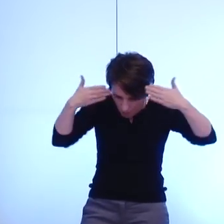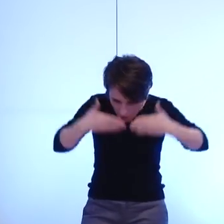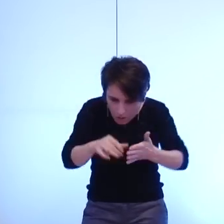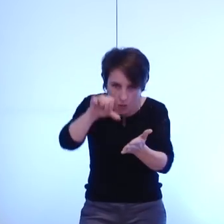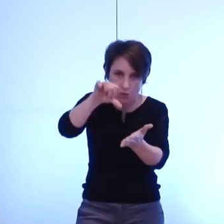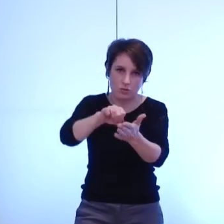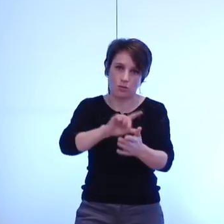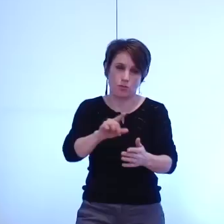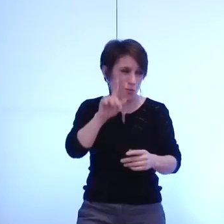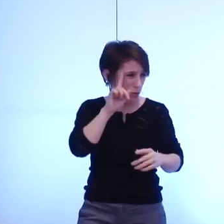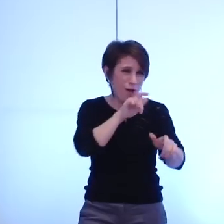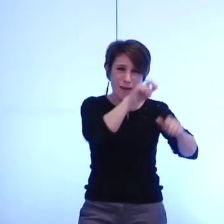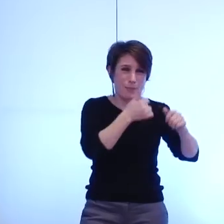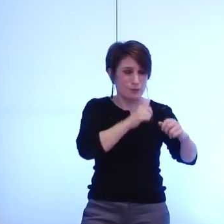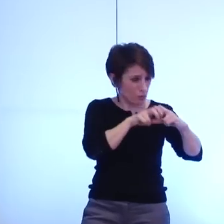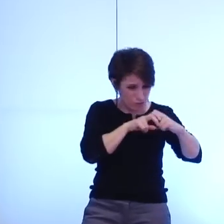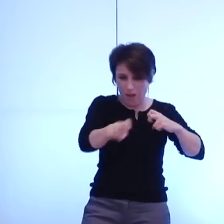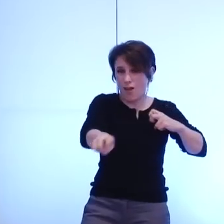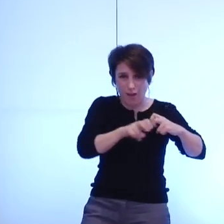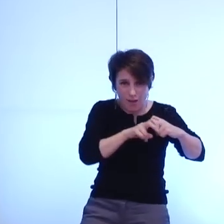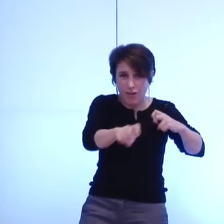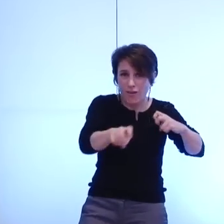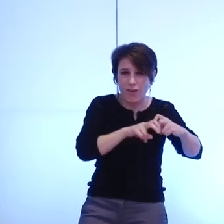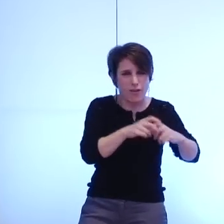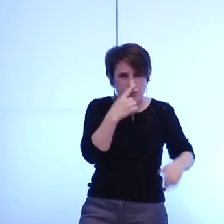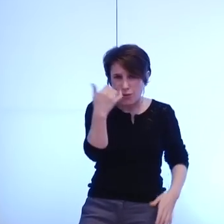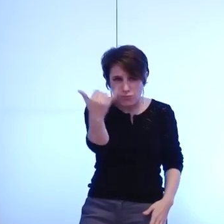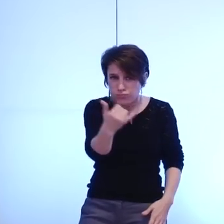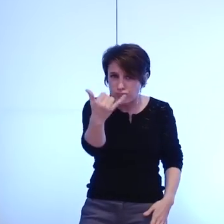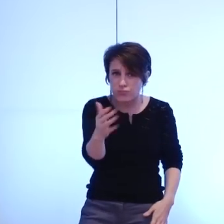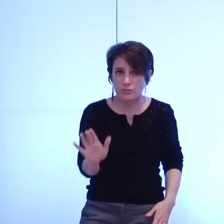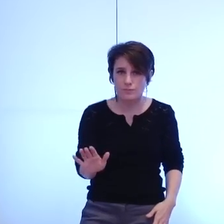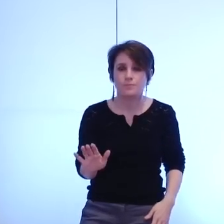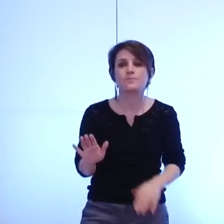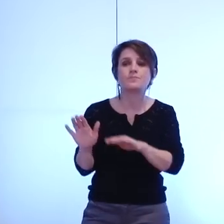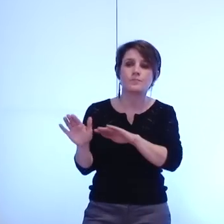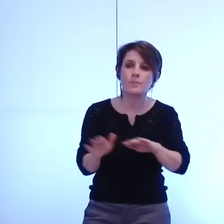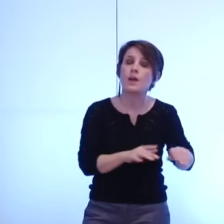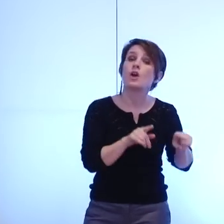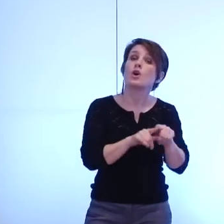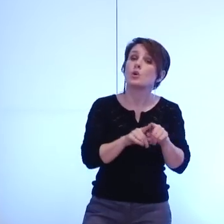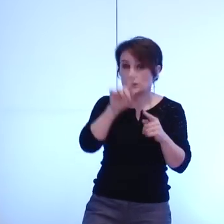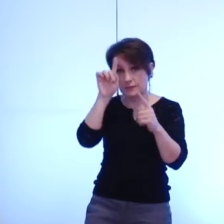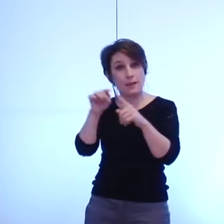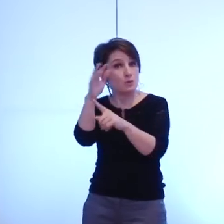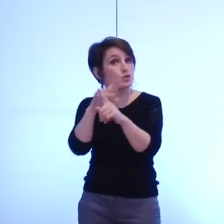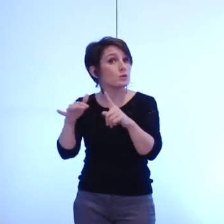inutiles et polluants et franchement on n'a pas besoin de cela une dimension sociale aussi que l'on retrouve